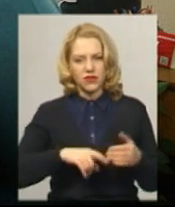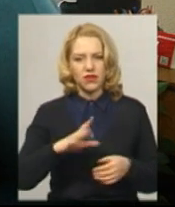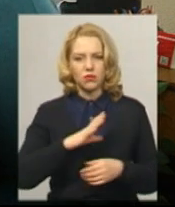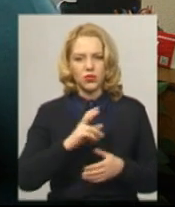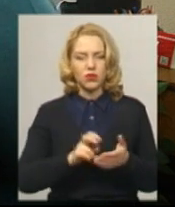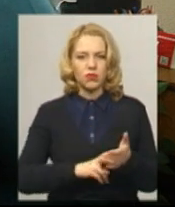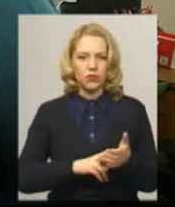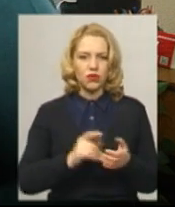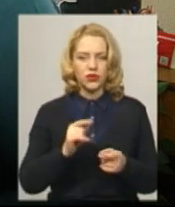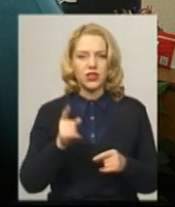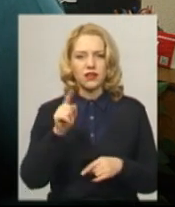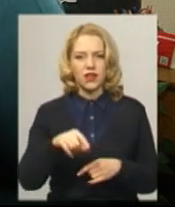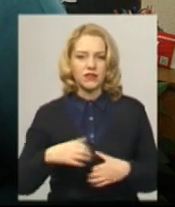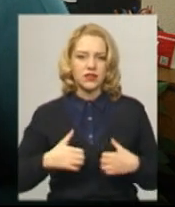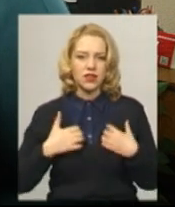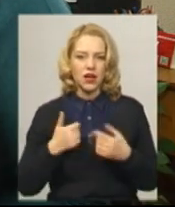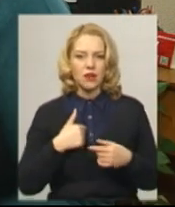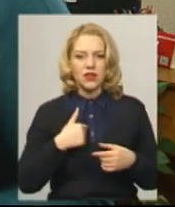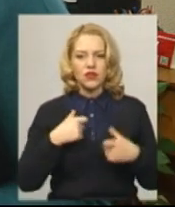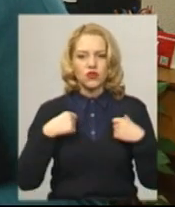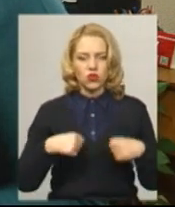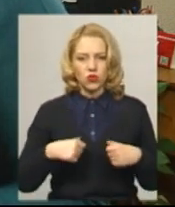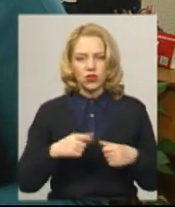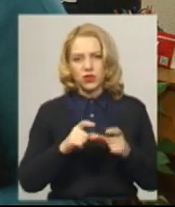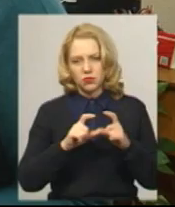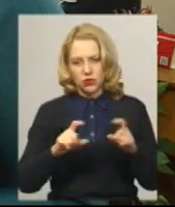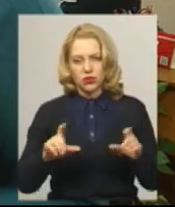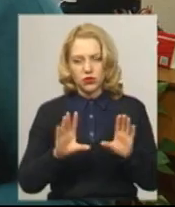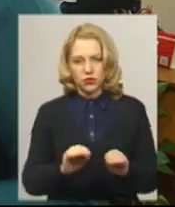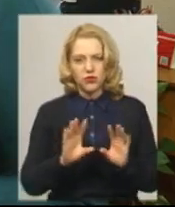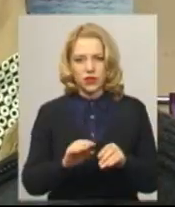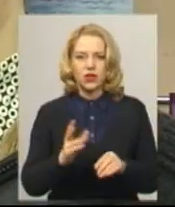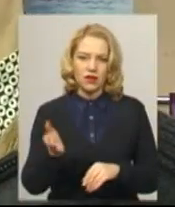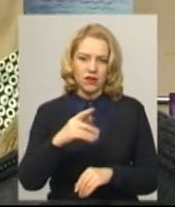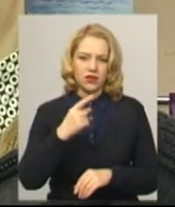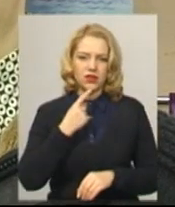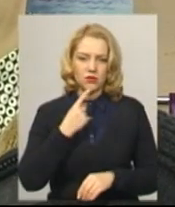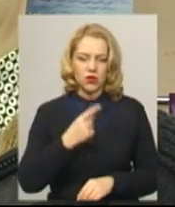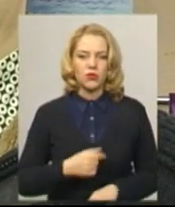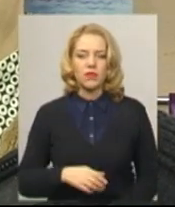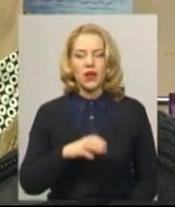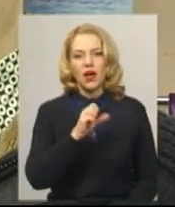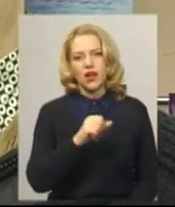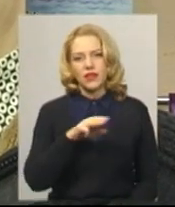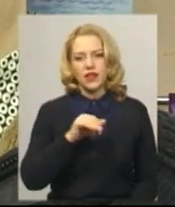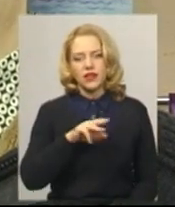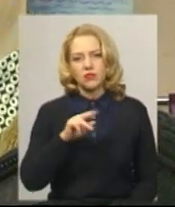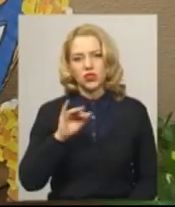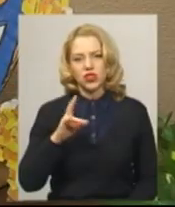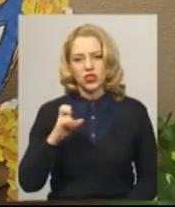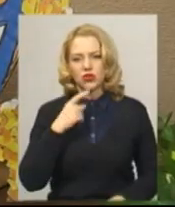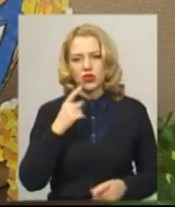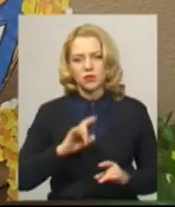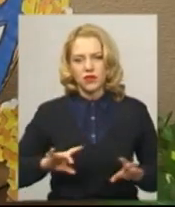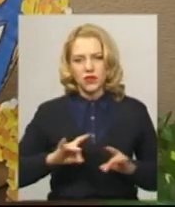були побоювання, навіть страх, але мене в школі заспокоїли, підтримали, сказали, давайте спробуємо. Андрій Томчишин розповідає, директорка школи